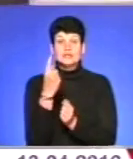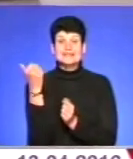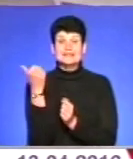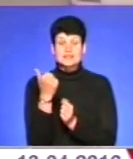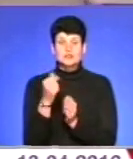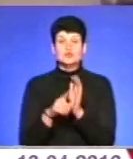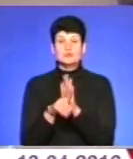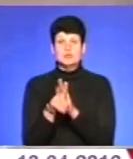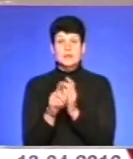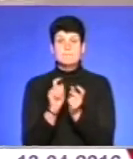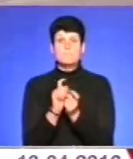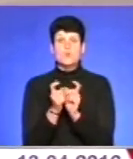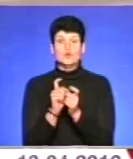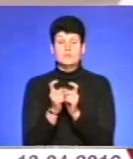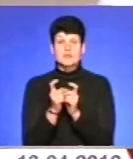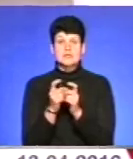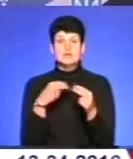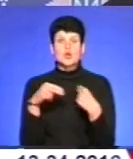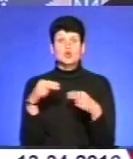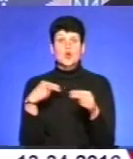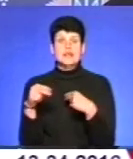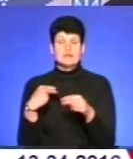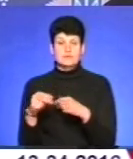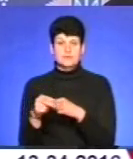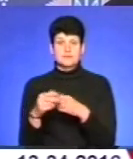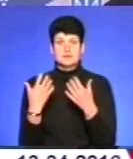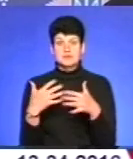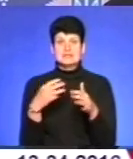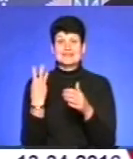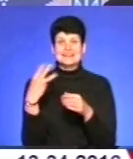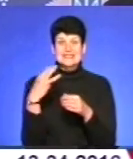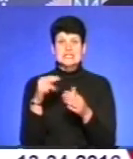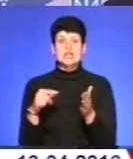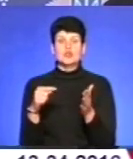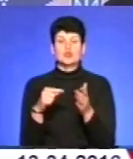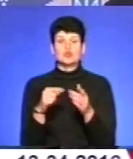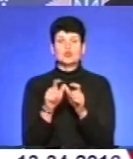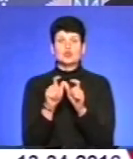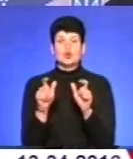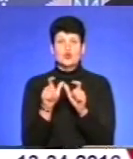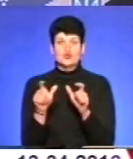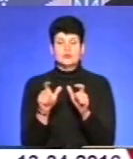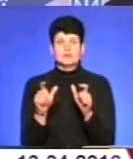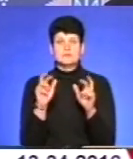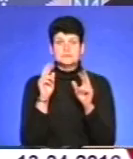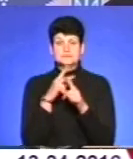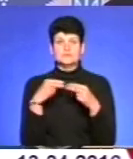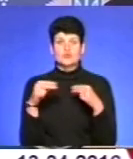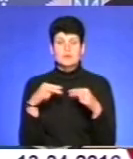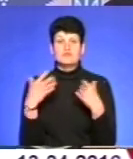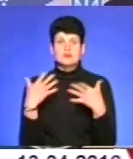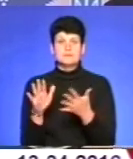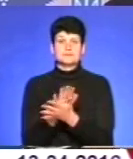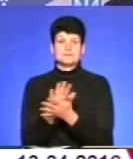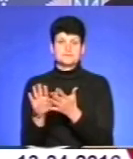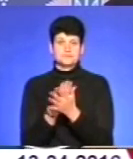розпочали боротьбу зі стихійною торгівлею. Вже близько 30 точок несанкційної торгівлі ми розчистили.